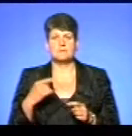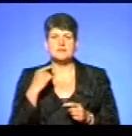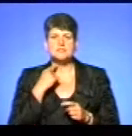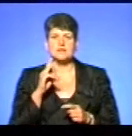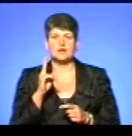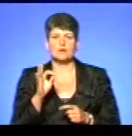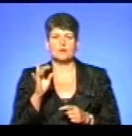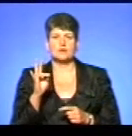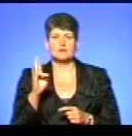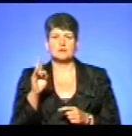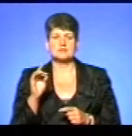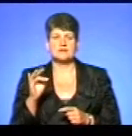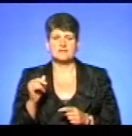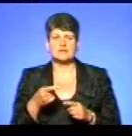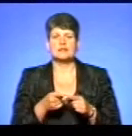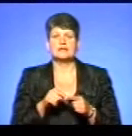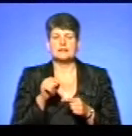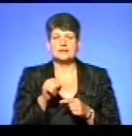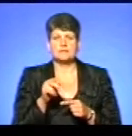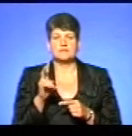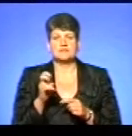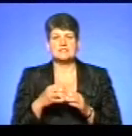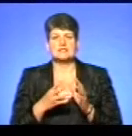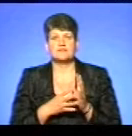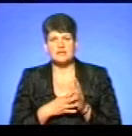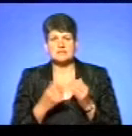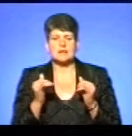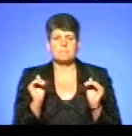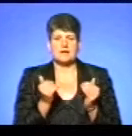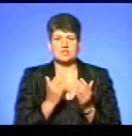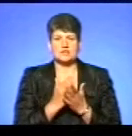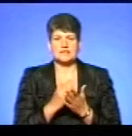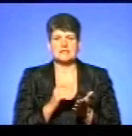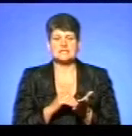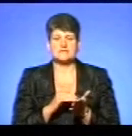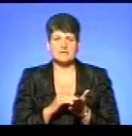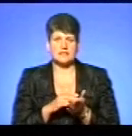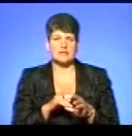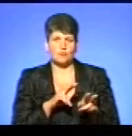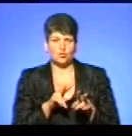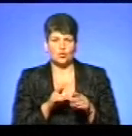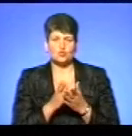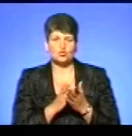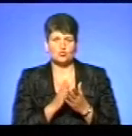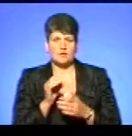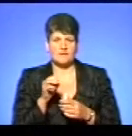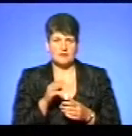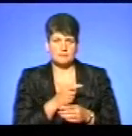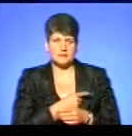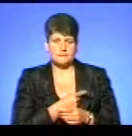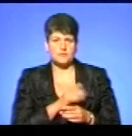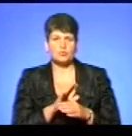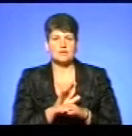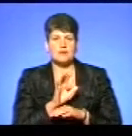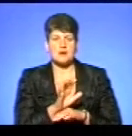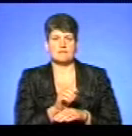В межах 219 нам сказали, зараз вже, напевно, менше є свиней, контролює службу ветеринарної медицини, і, як я сказав, буде доправлений матеріал.